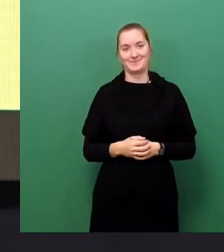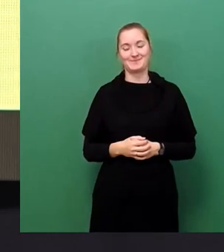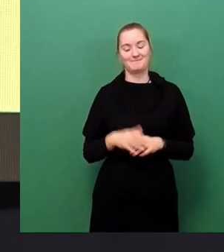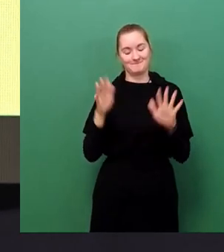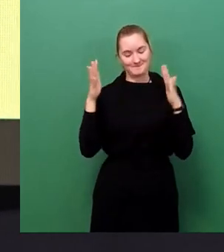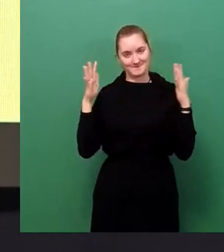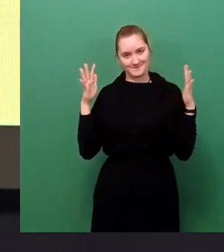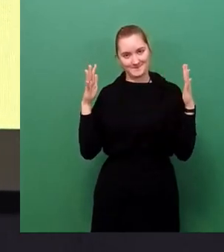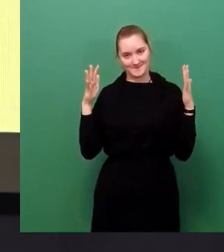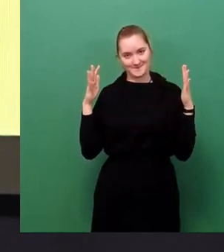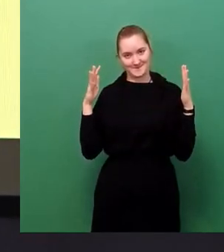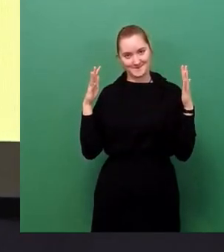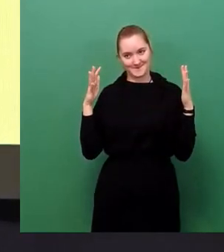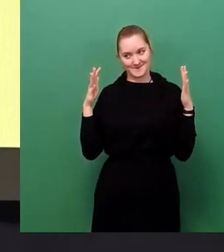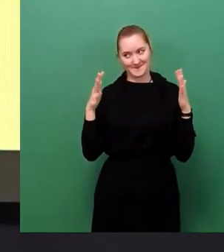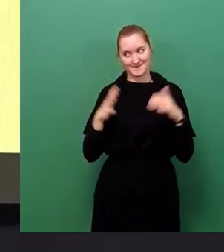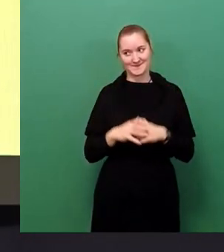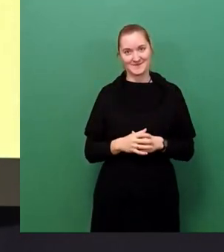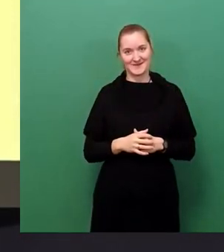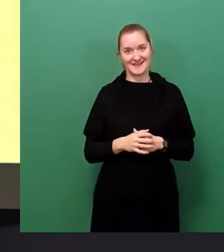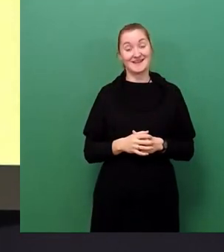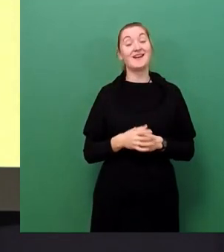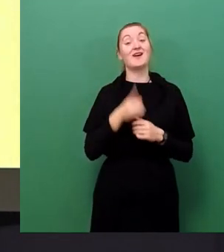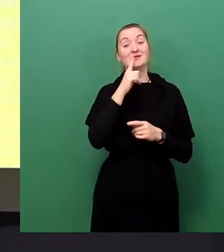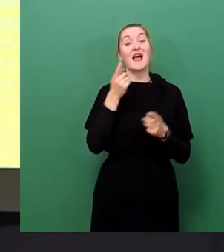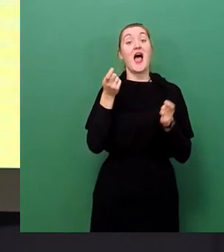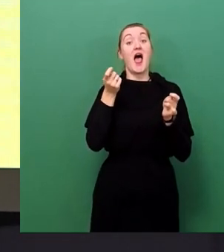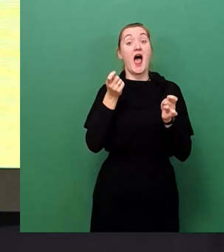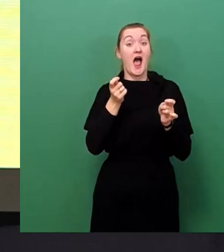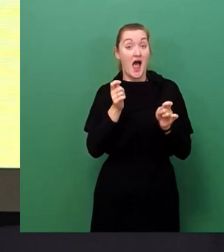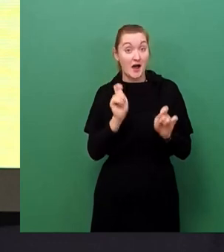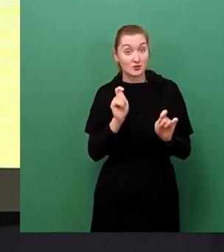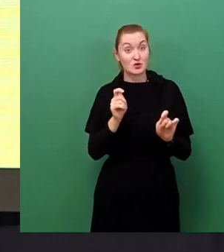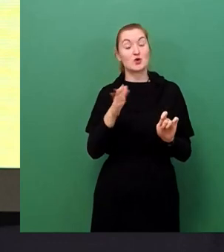Und zum Abschluss der Fraktionsrunde Bündnis 90 Grün, Frau Bischofwerke.